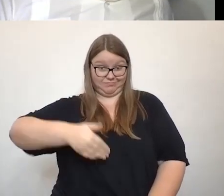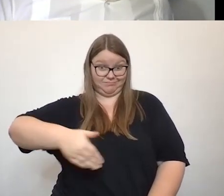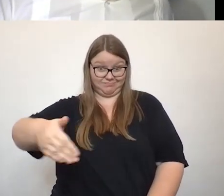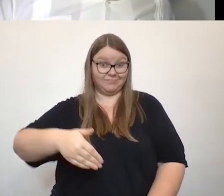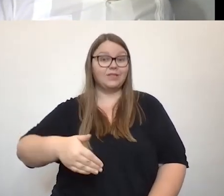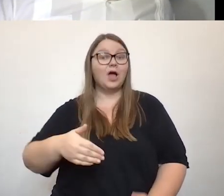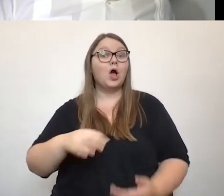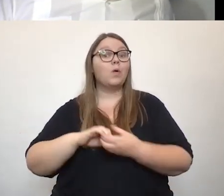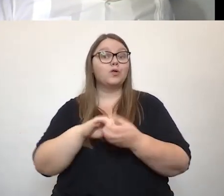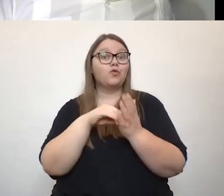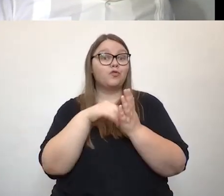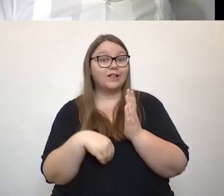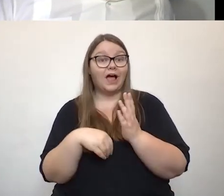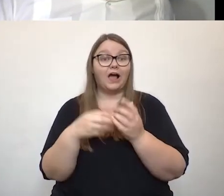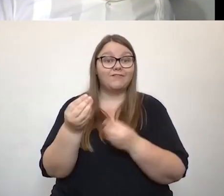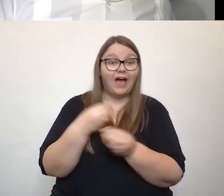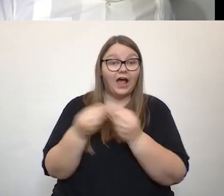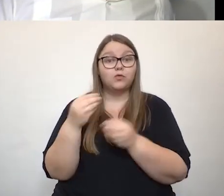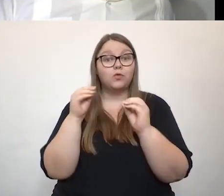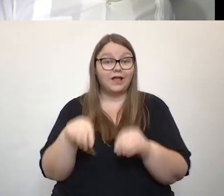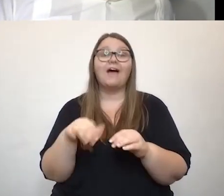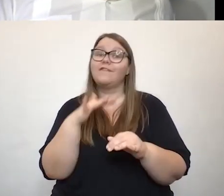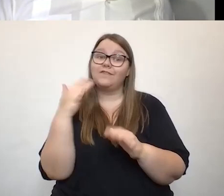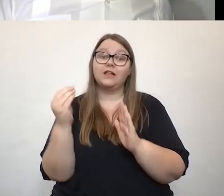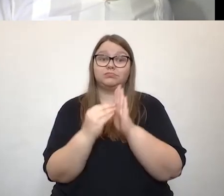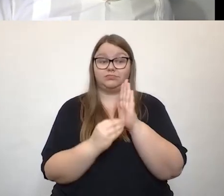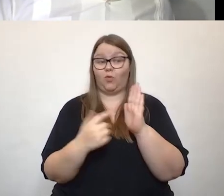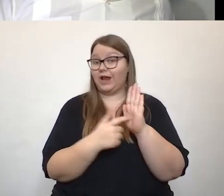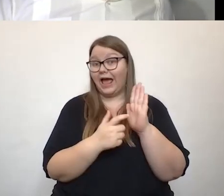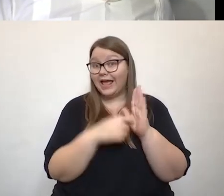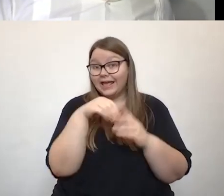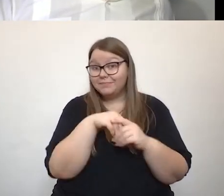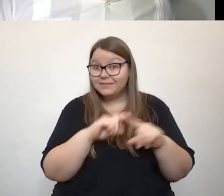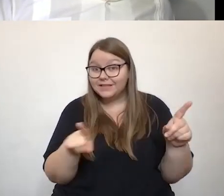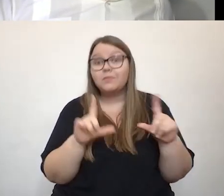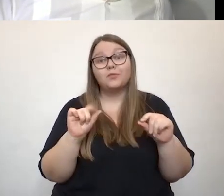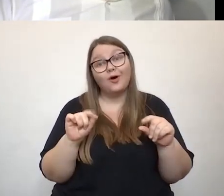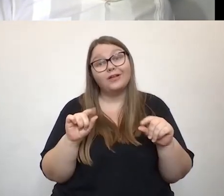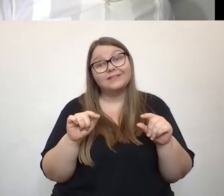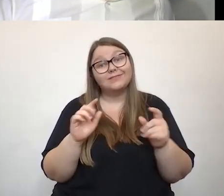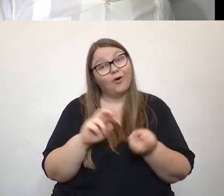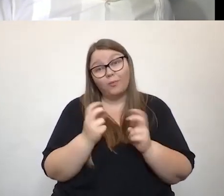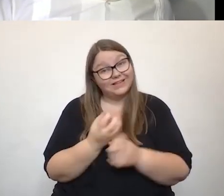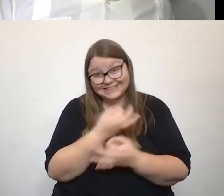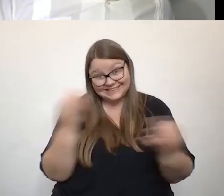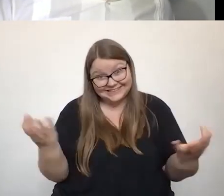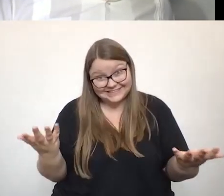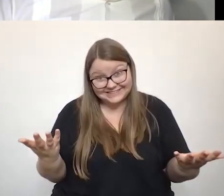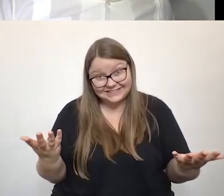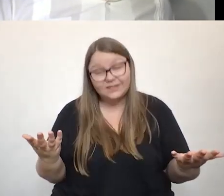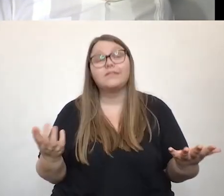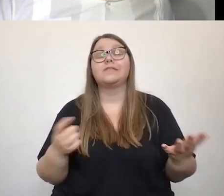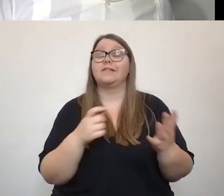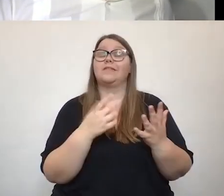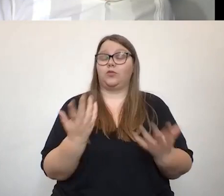Koalitionsvertrag haben und da wird relativ viel reingeschrieben werden und was nicht drin ist, ist eben noch nicht drin und wird wahrscheinlich nicht umgesetzt. In dem Bereich, was